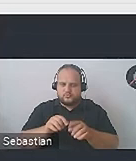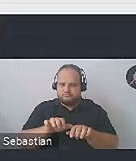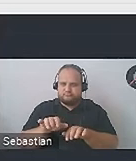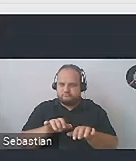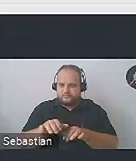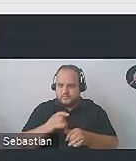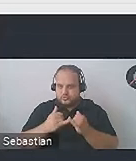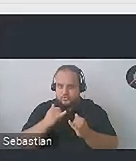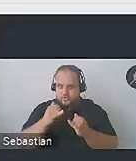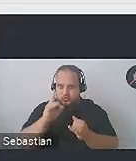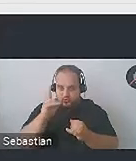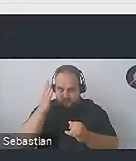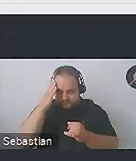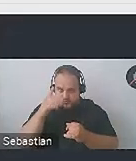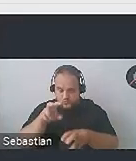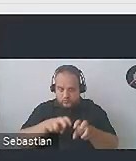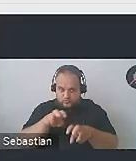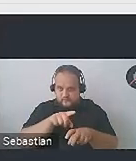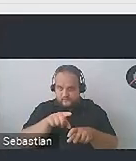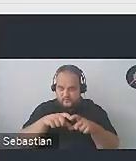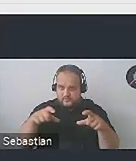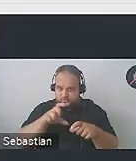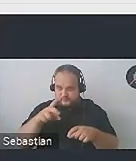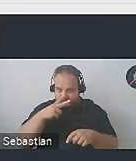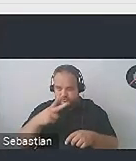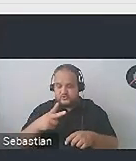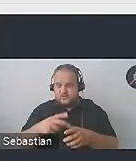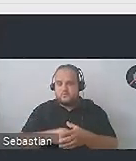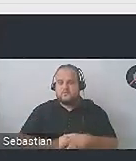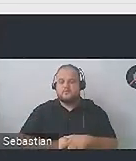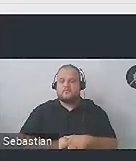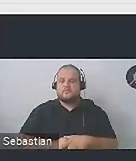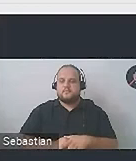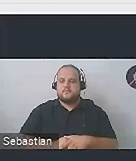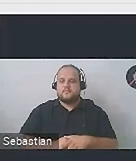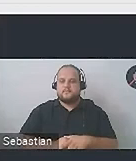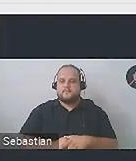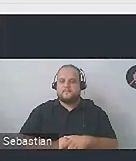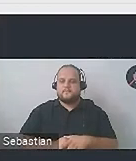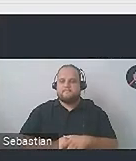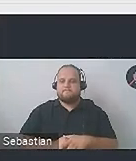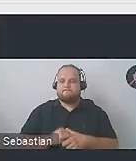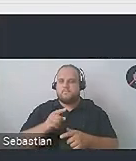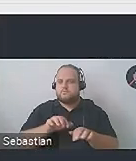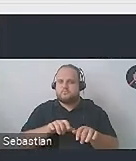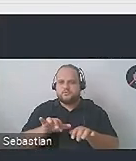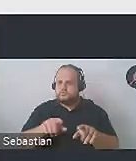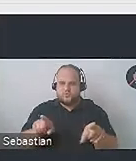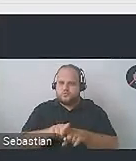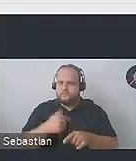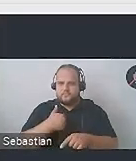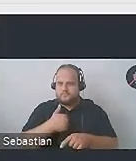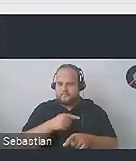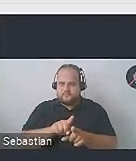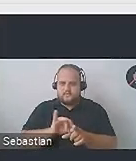osoba niewidoma używa na bieżąco takiego notatnika czy klawiatury brajlowskiej. Oni piszą równie szybko, jak my na klawiaturze.